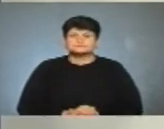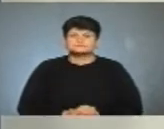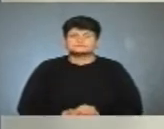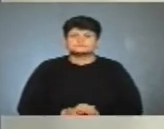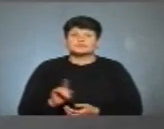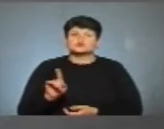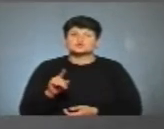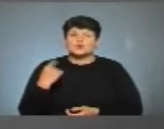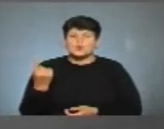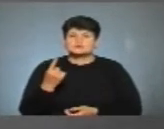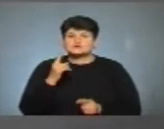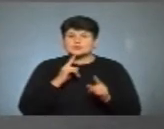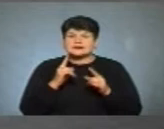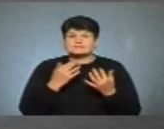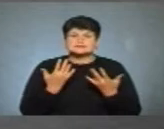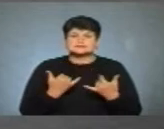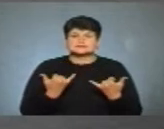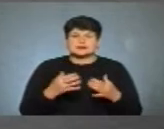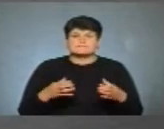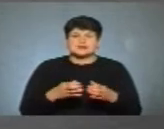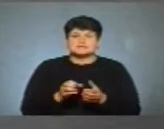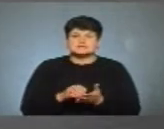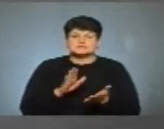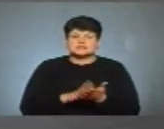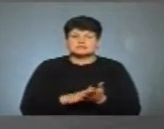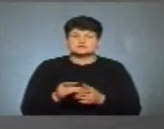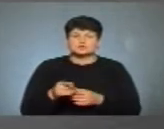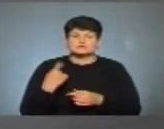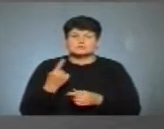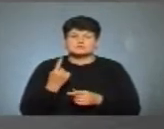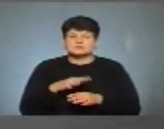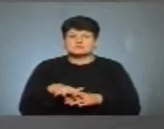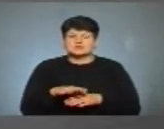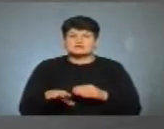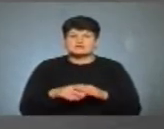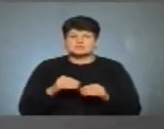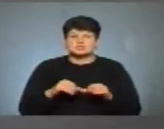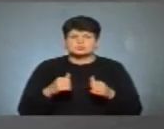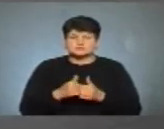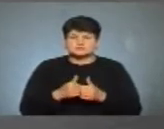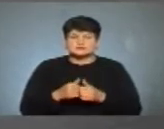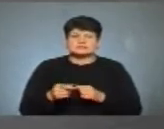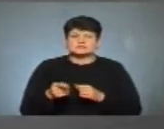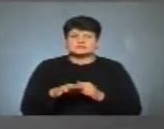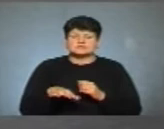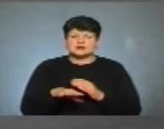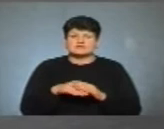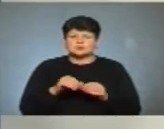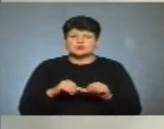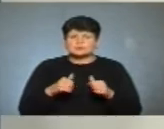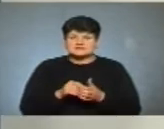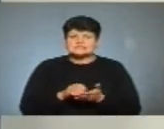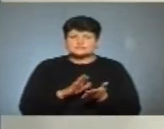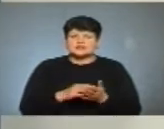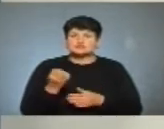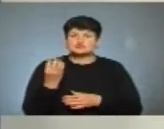обласної ради, скільки наразі партій зареєструвала Тернопільська обласна територіальної виборчої комісії? Тернопільська обласна територіальної виборчої комісії зареєструвала 14